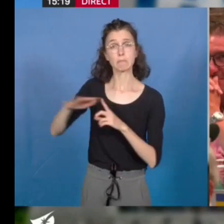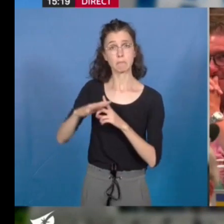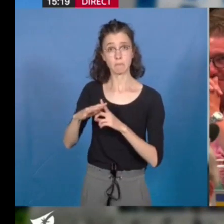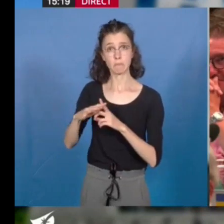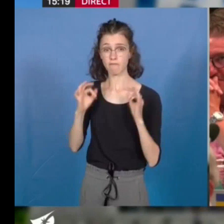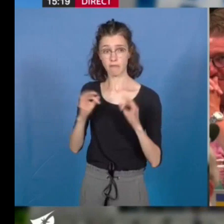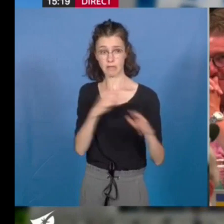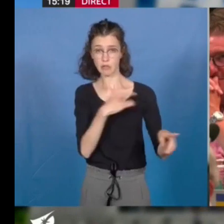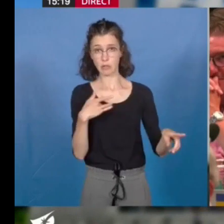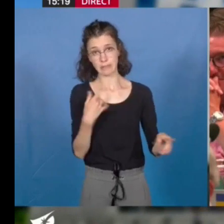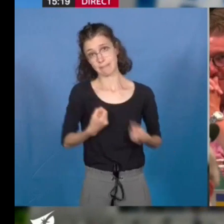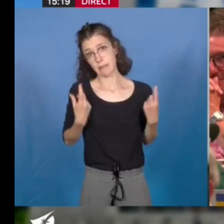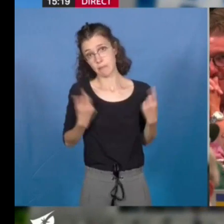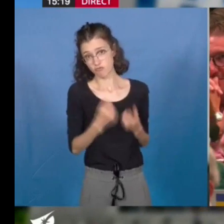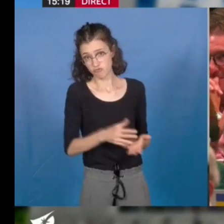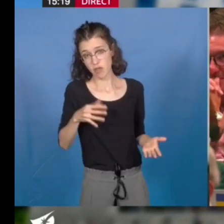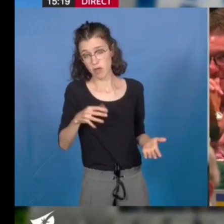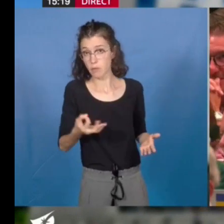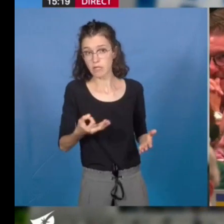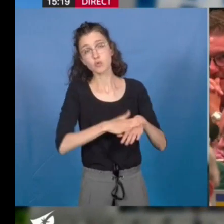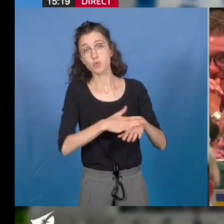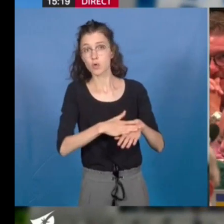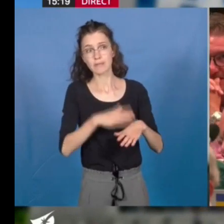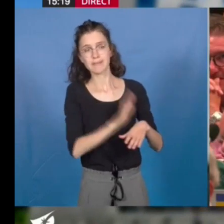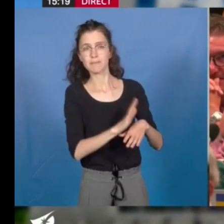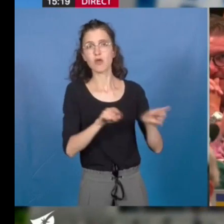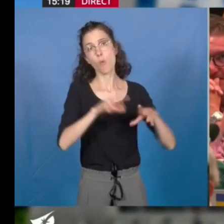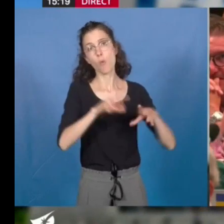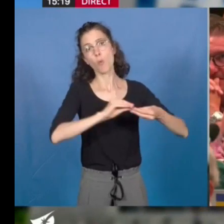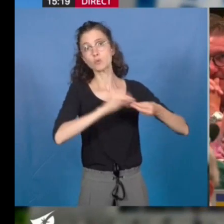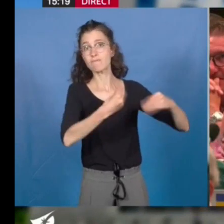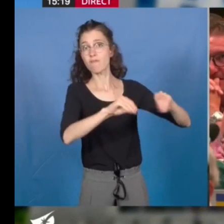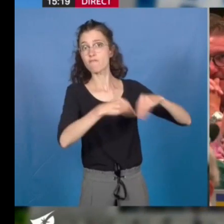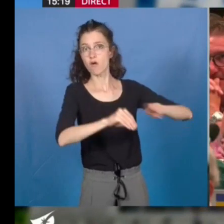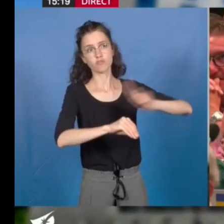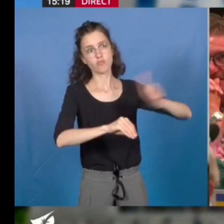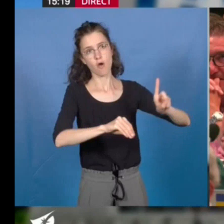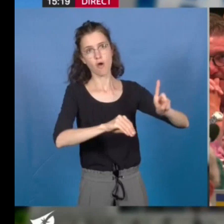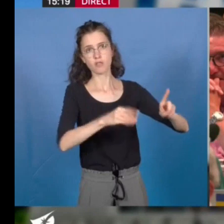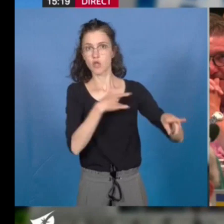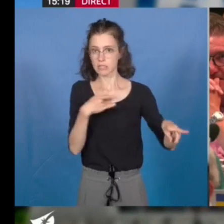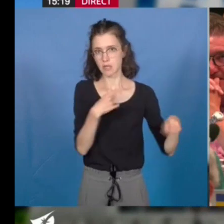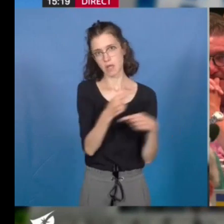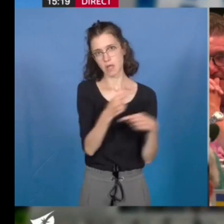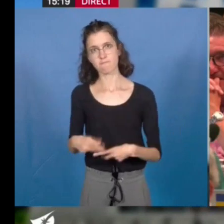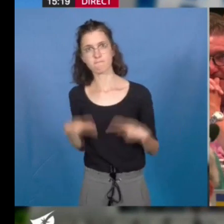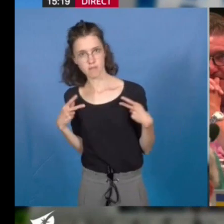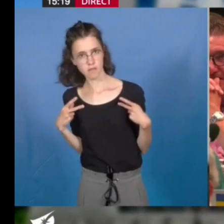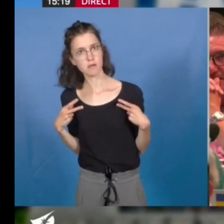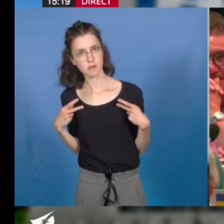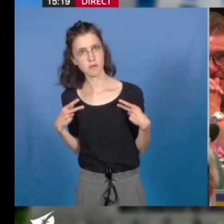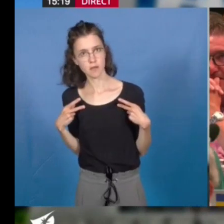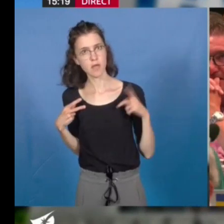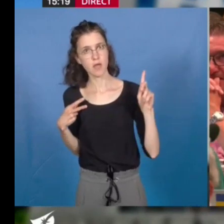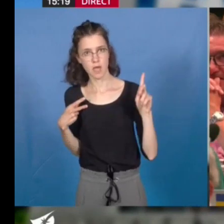marchandise, c'est la vie. Et la vie a un coût qui mérite d'être relativisé au regard,